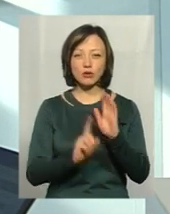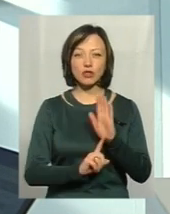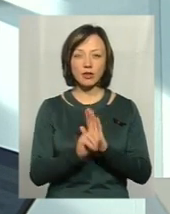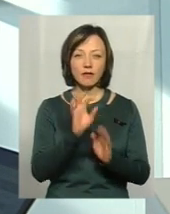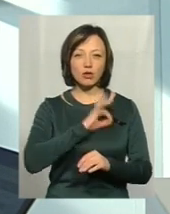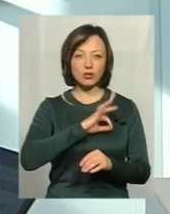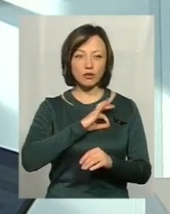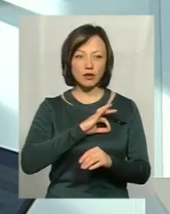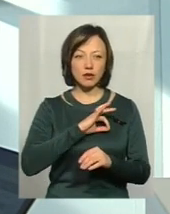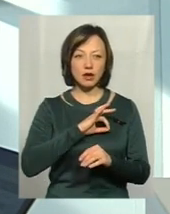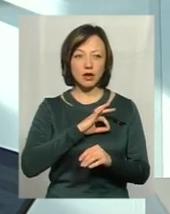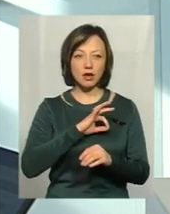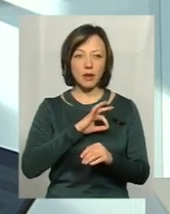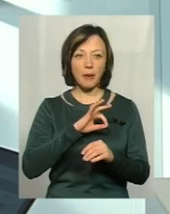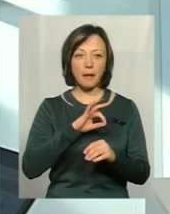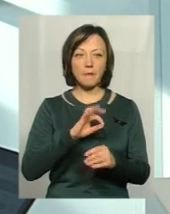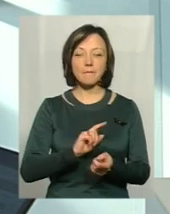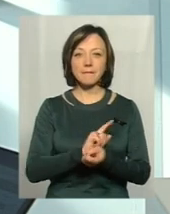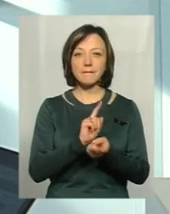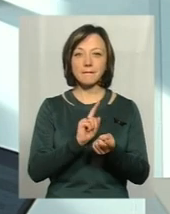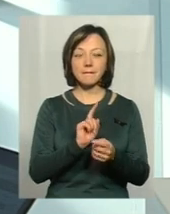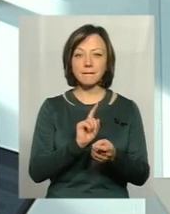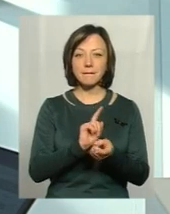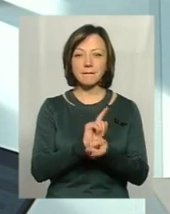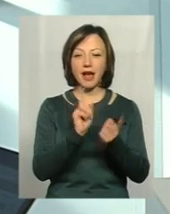використовувати переадресацію телефонних дзвінків.